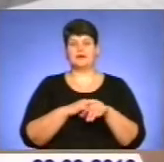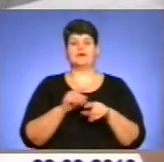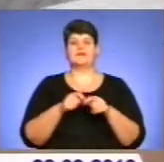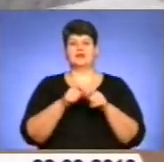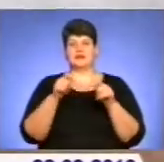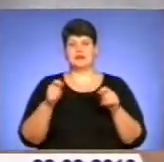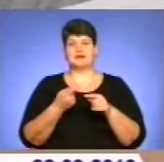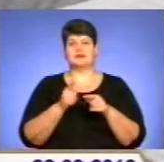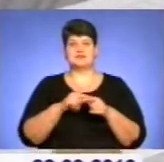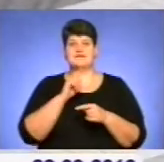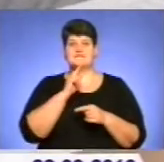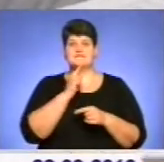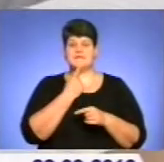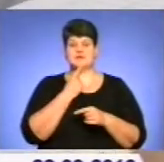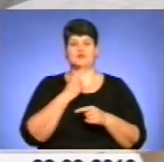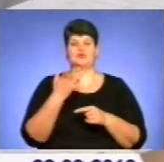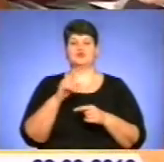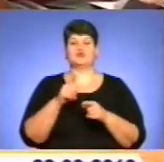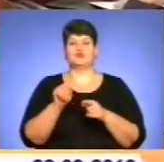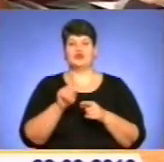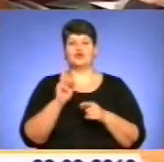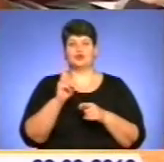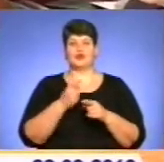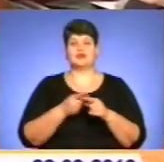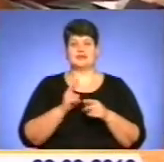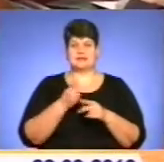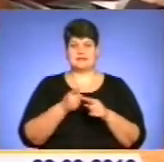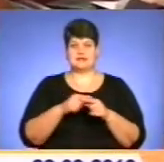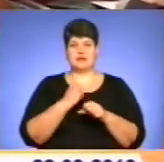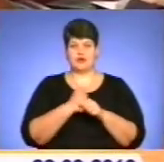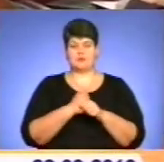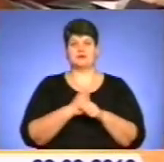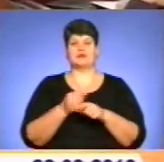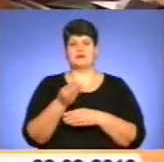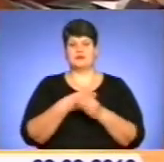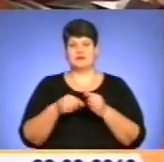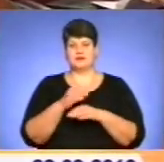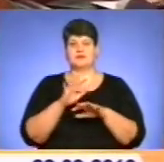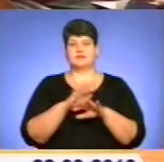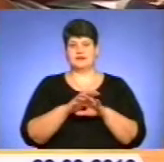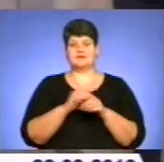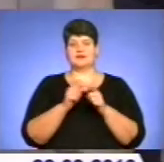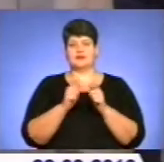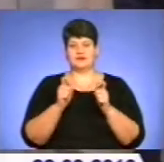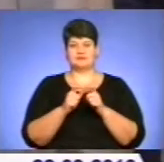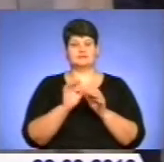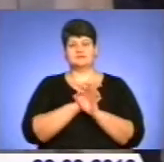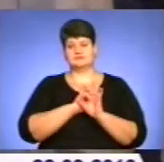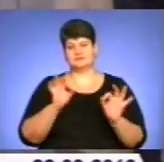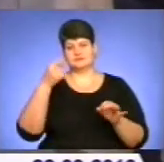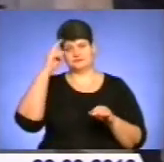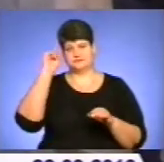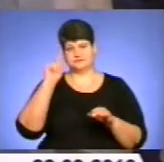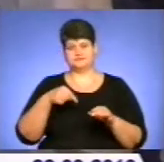такого роду шахрейства складно, адже зловмисники, котрі відважуються на афери із банківськими картками, добре освідомлені з тонкощами такої